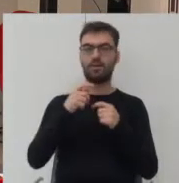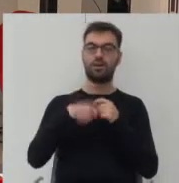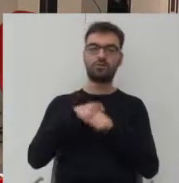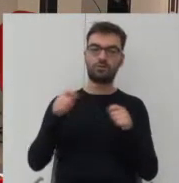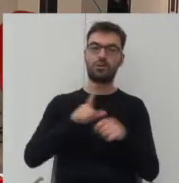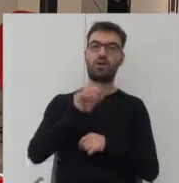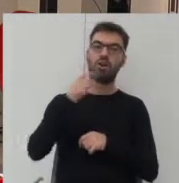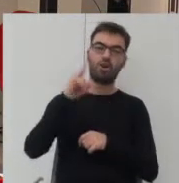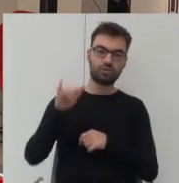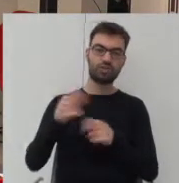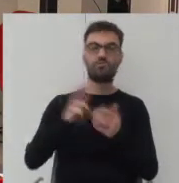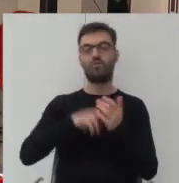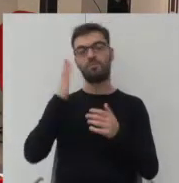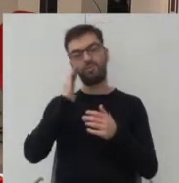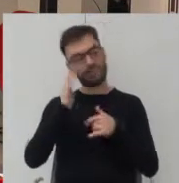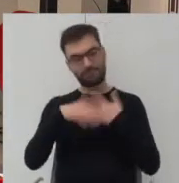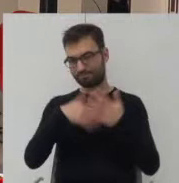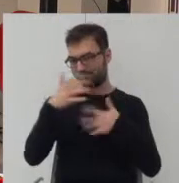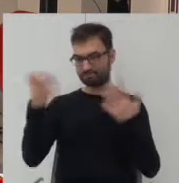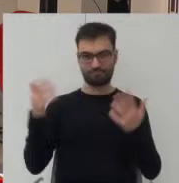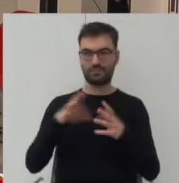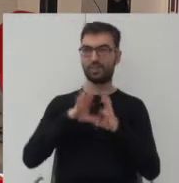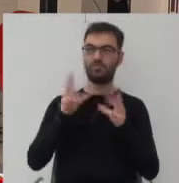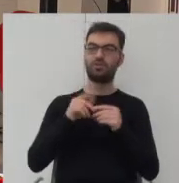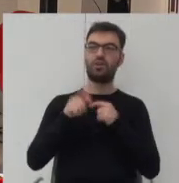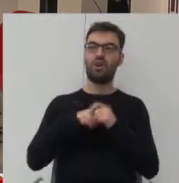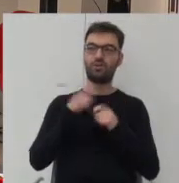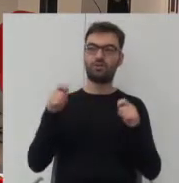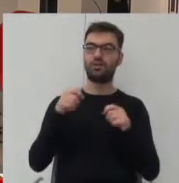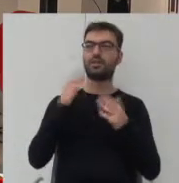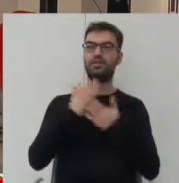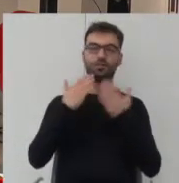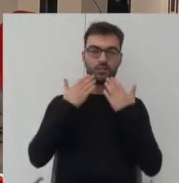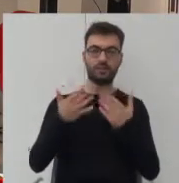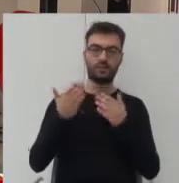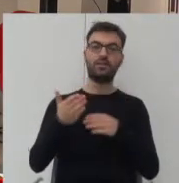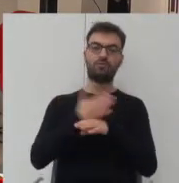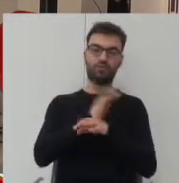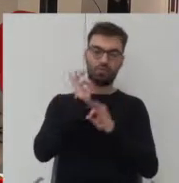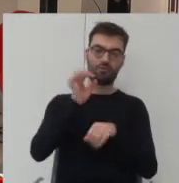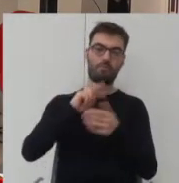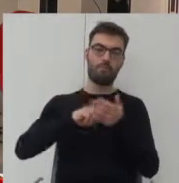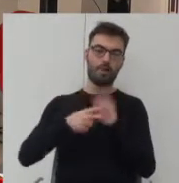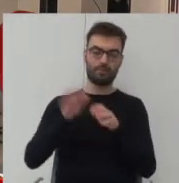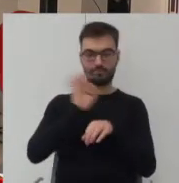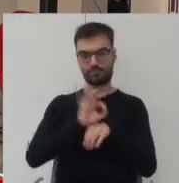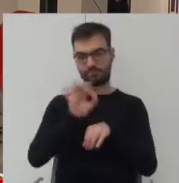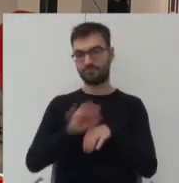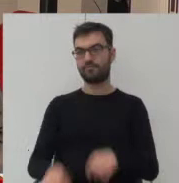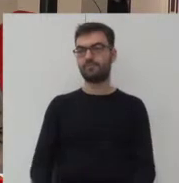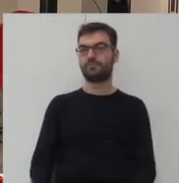lodżi, jak podwójne mieszkania. Jakby wszystkie te rozwiązania wynikają jedynie z dobrego zaplanowania. Po czym